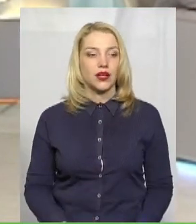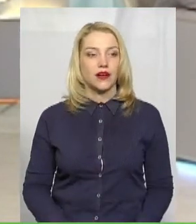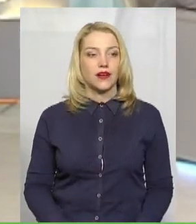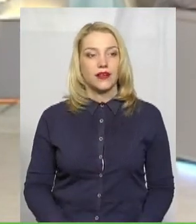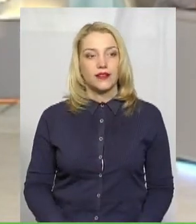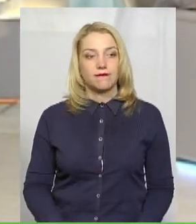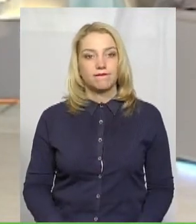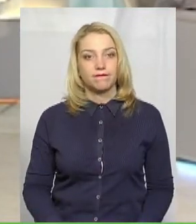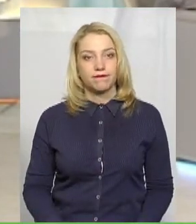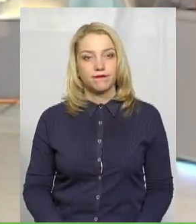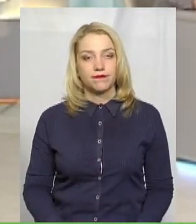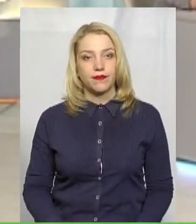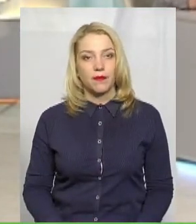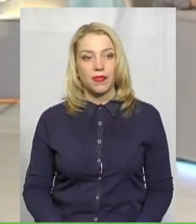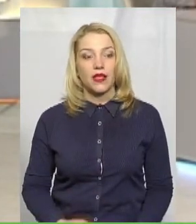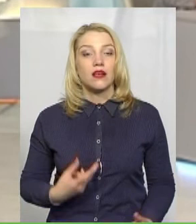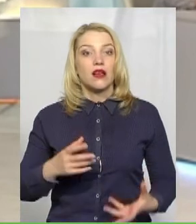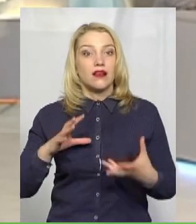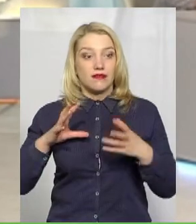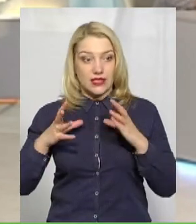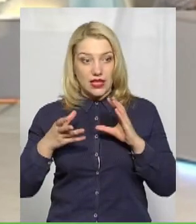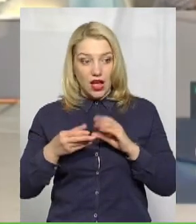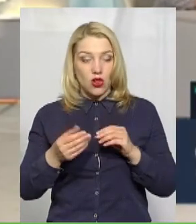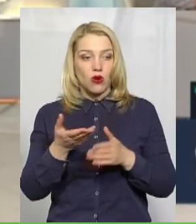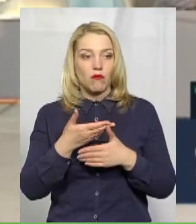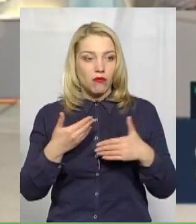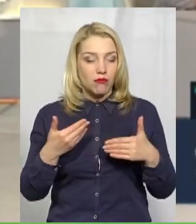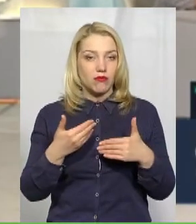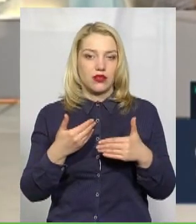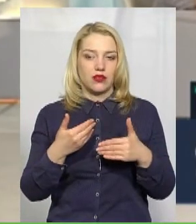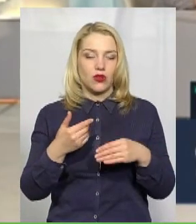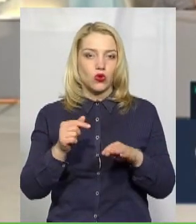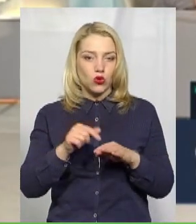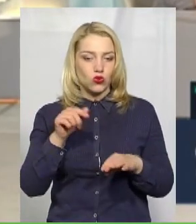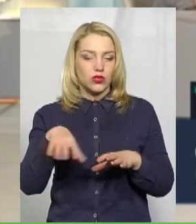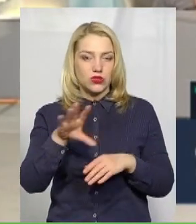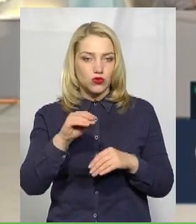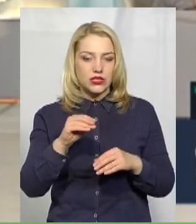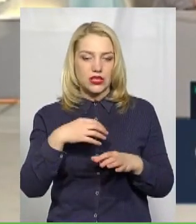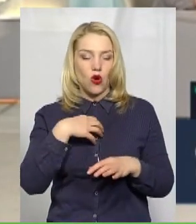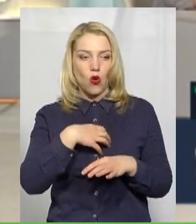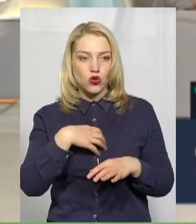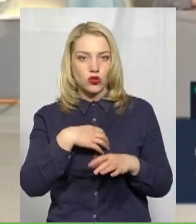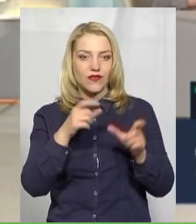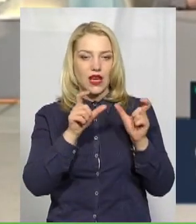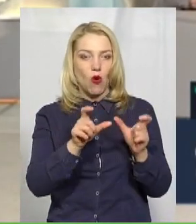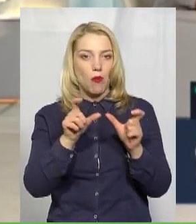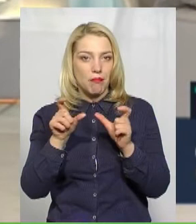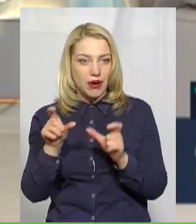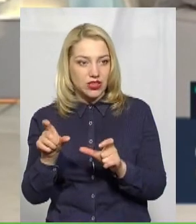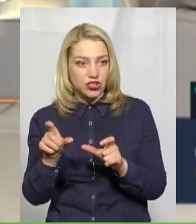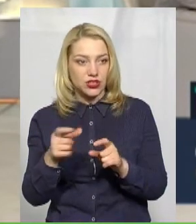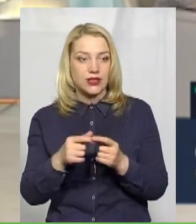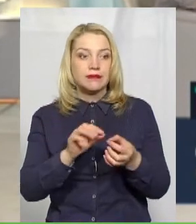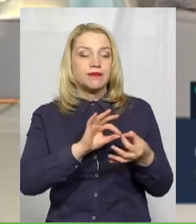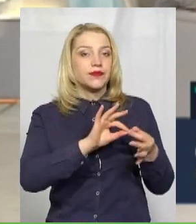Ми загалом торкнулися практично усіх таких основних обмежень. Детально